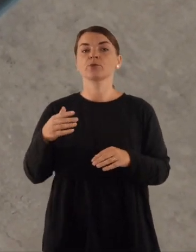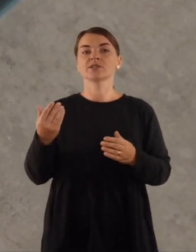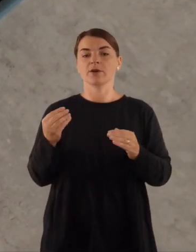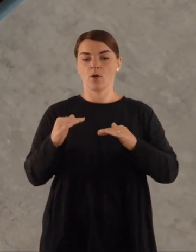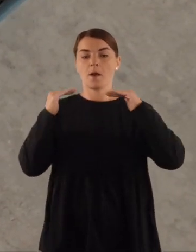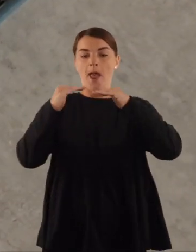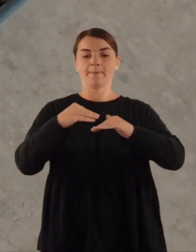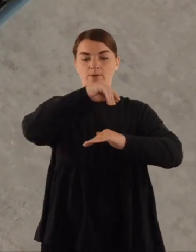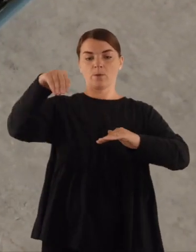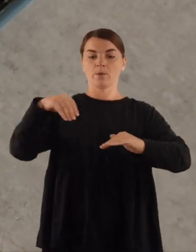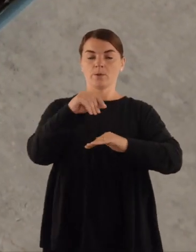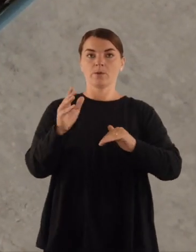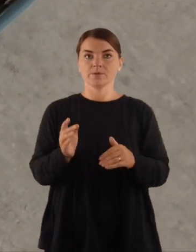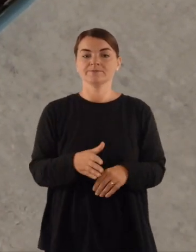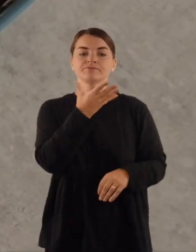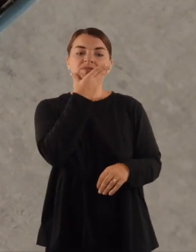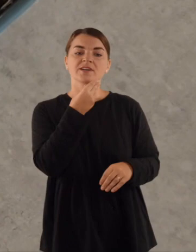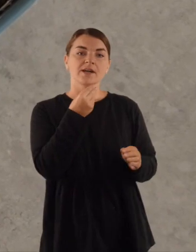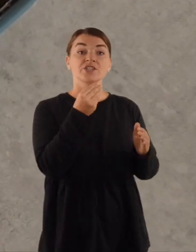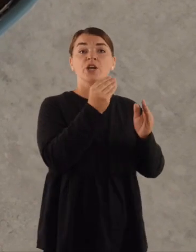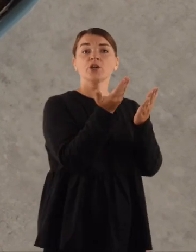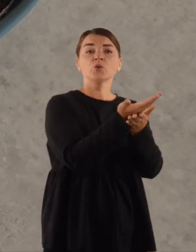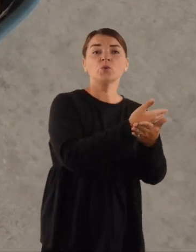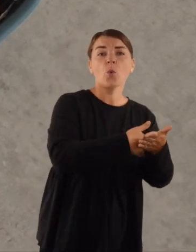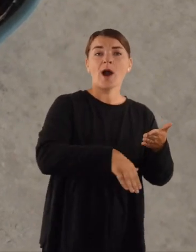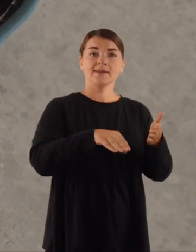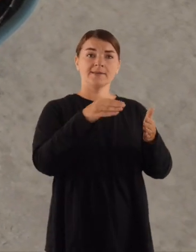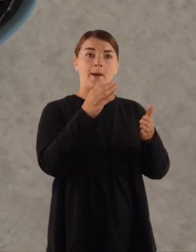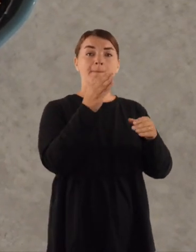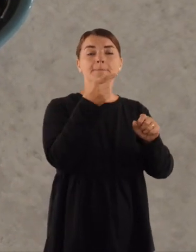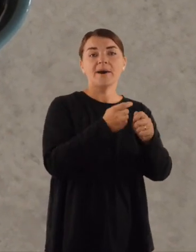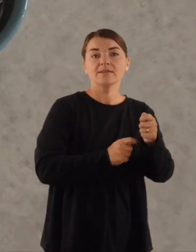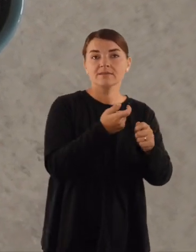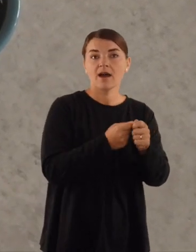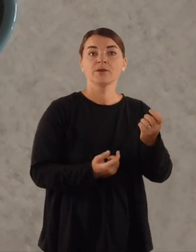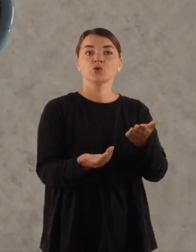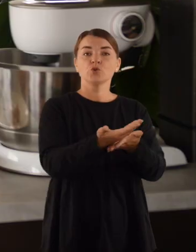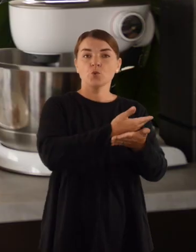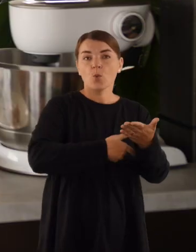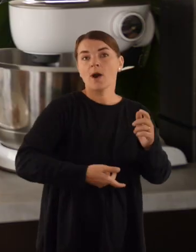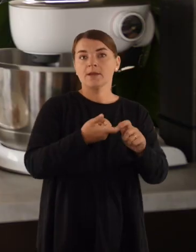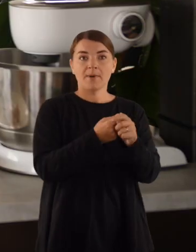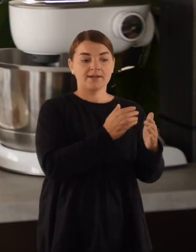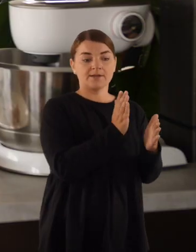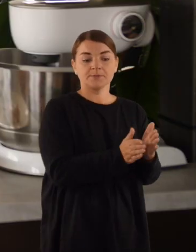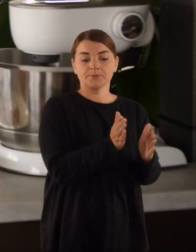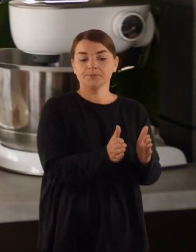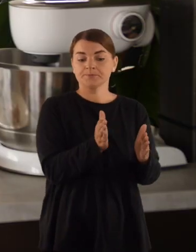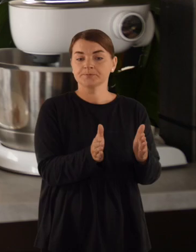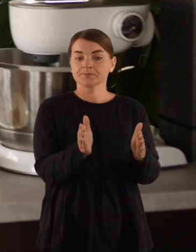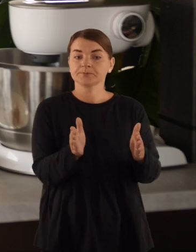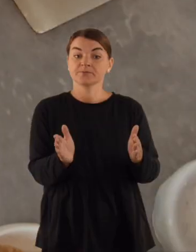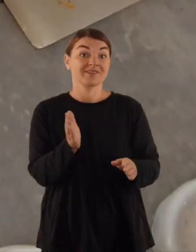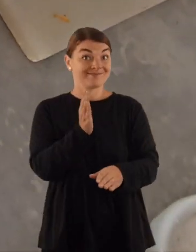užbarstysiu. Taip, ražiai sloksniuojame. Duonelė, bananai, duonelė, bananai, to, kol bus užpildyta visa kėpimo formelė.